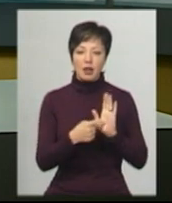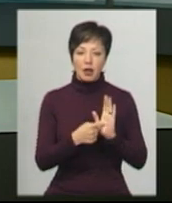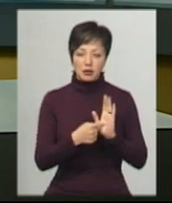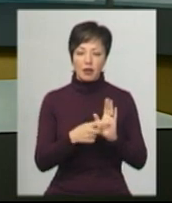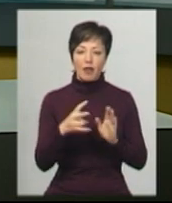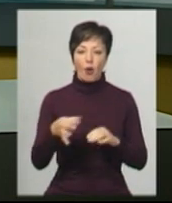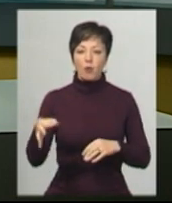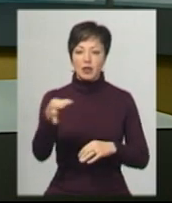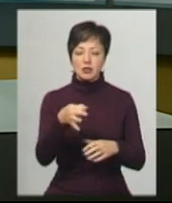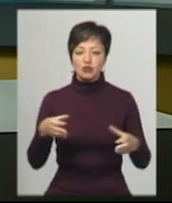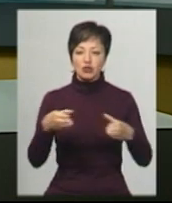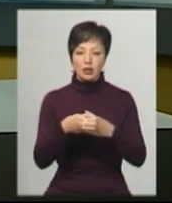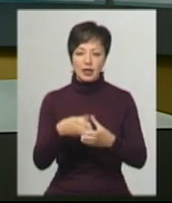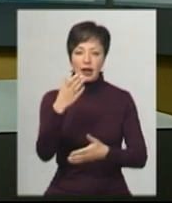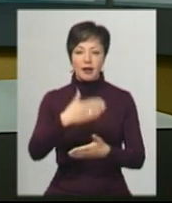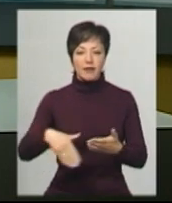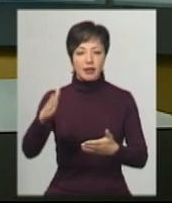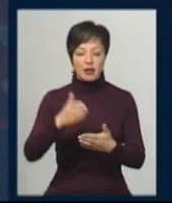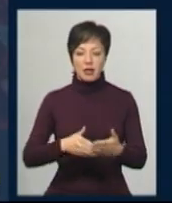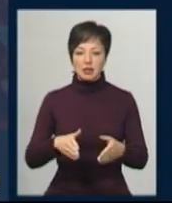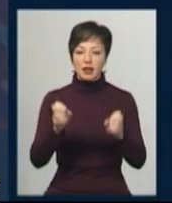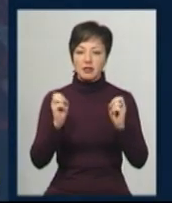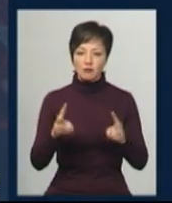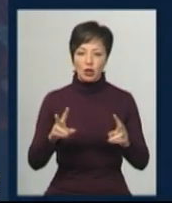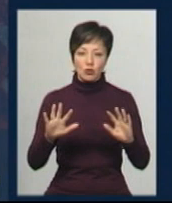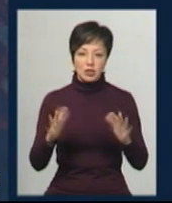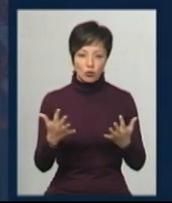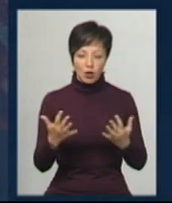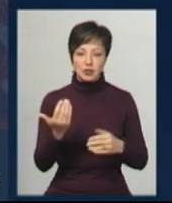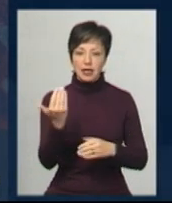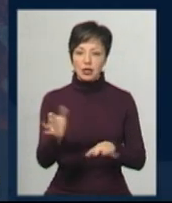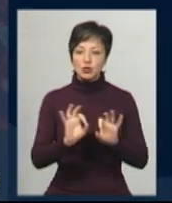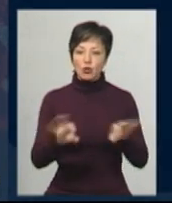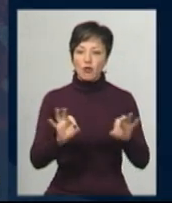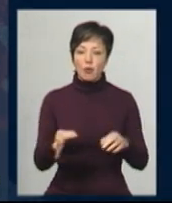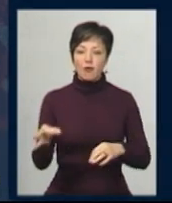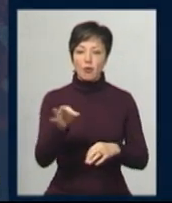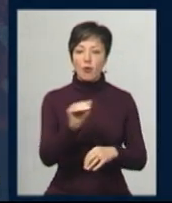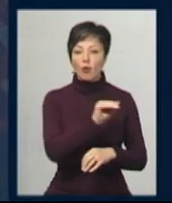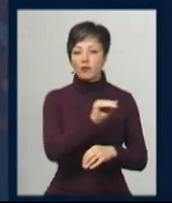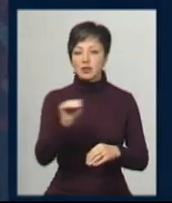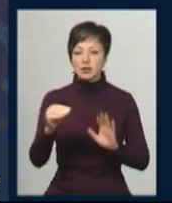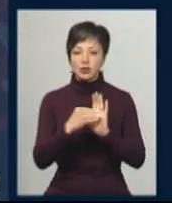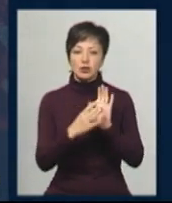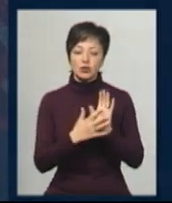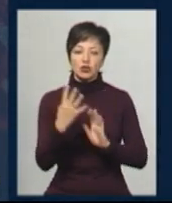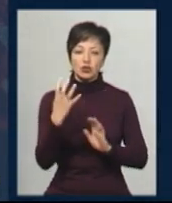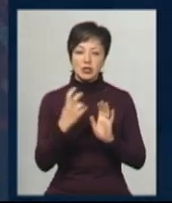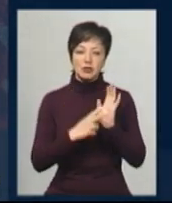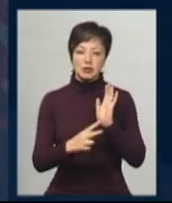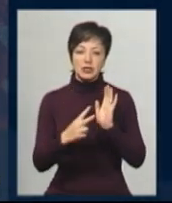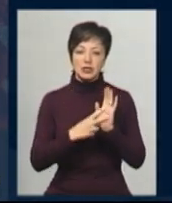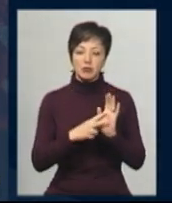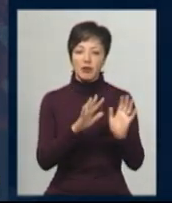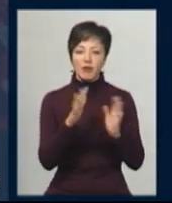інформацію обласного штабу з ліквідації надзвичайної ситуації. За її словами, в області офіційно зареєстрованих 477